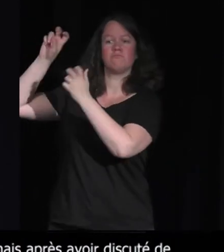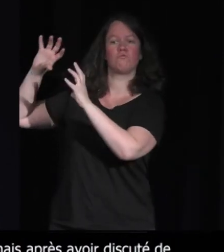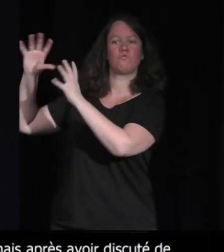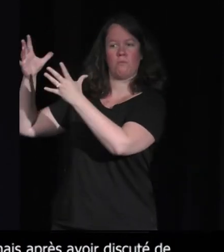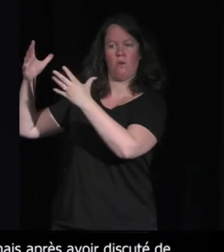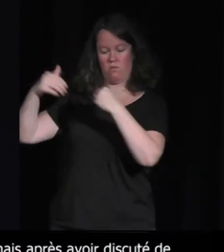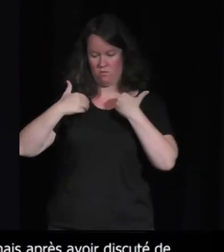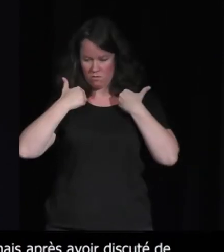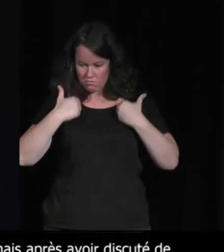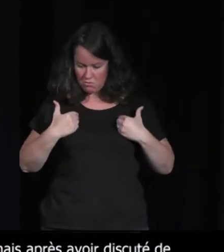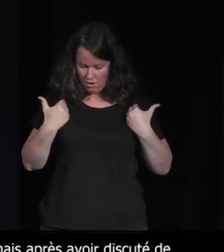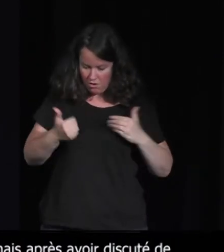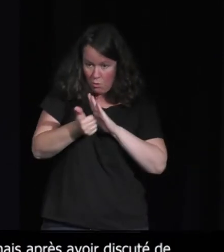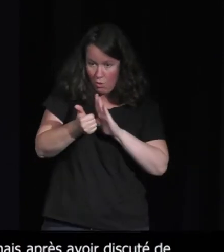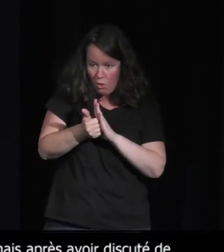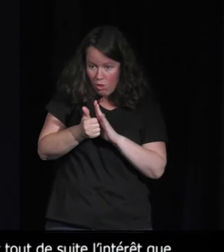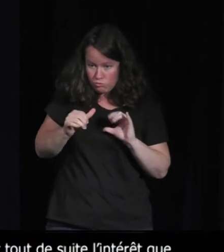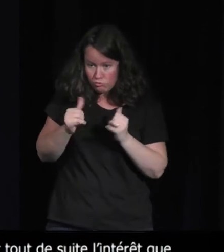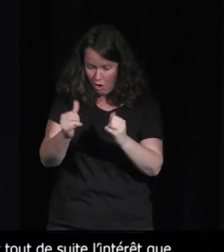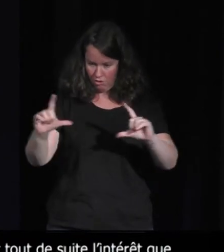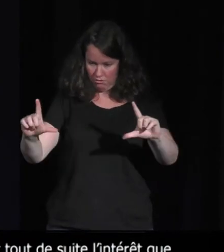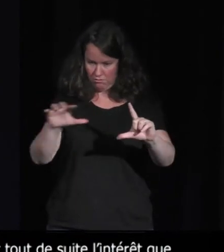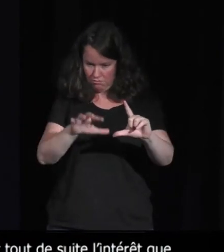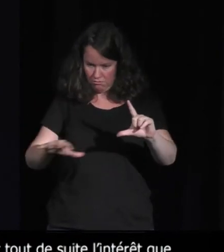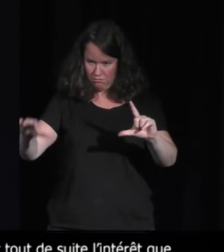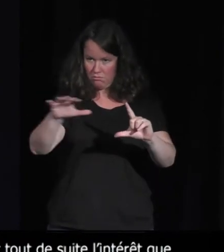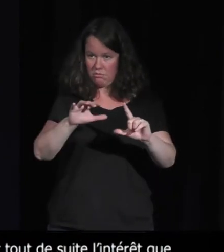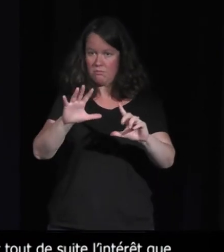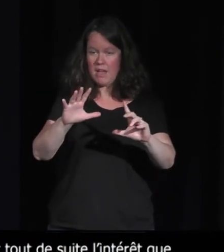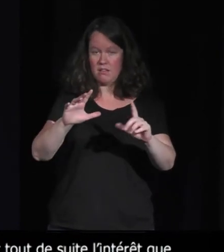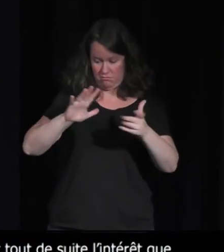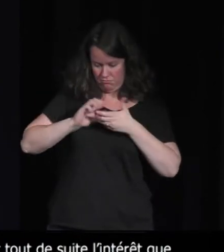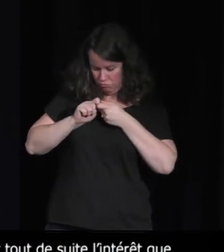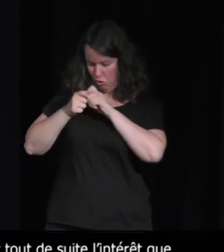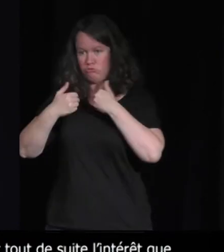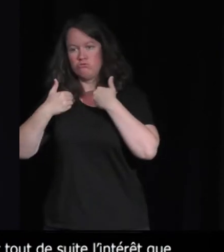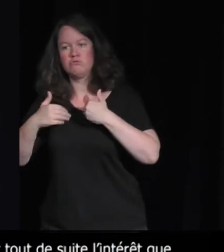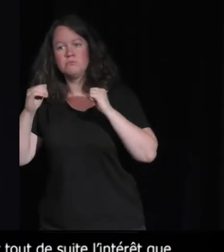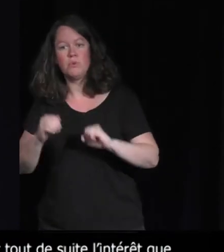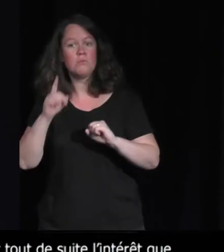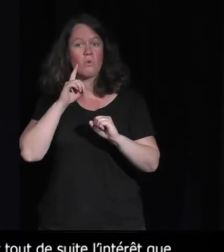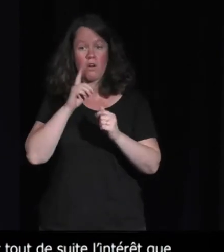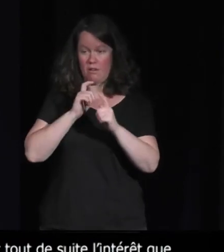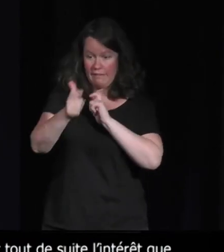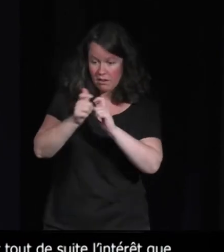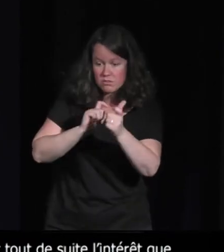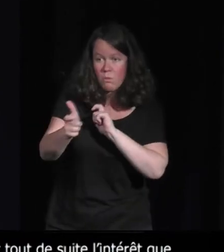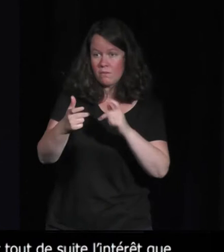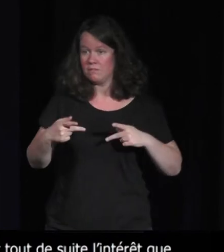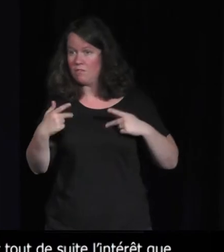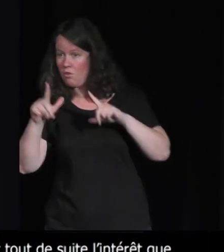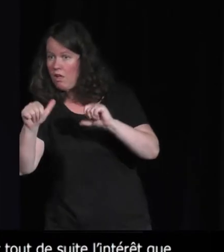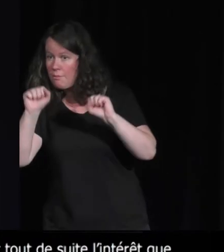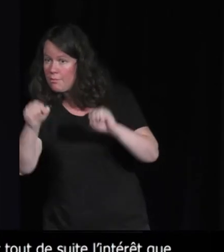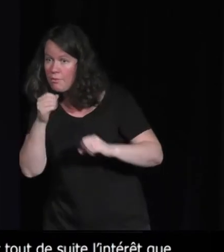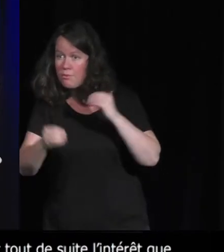position de joueur par rapport aux interactions qu'il peut avoir ou qu'il ne peut pas avoir, d'ailleurs, avec ce qui se passe devant lui. C'est ça.